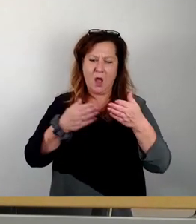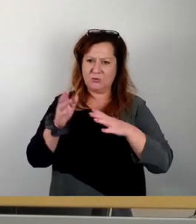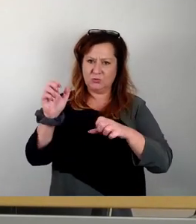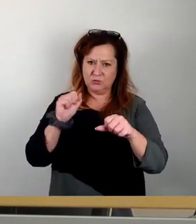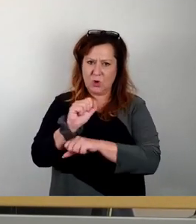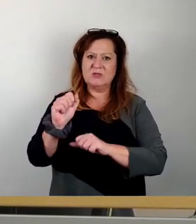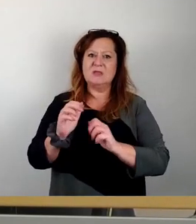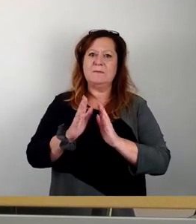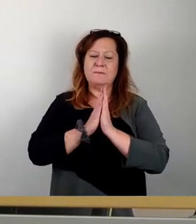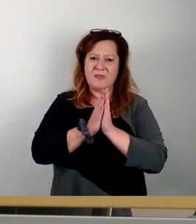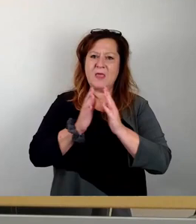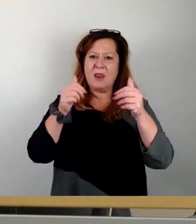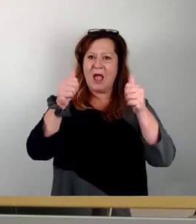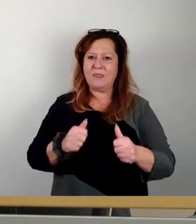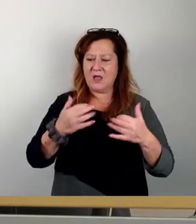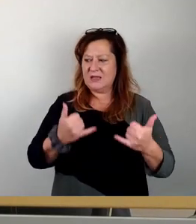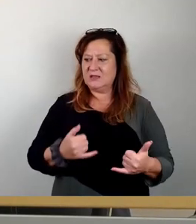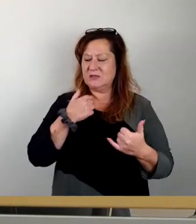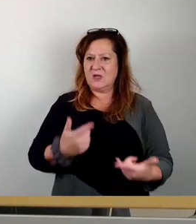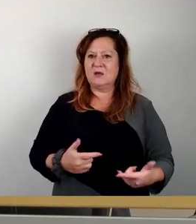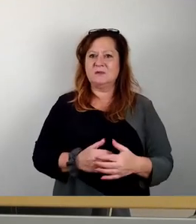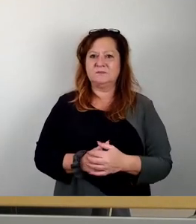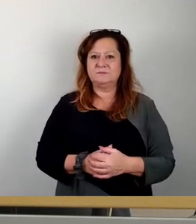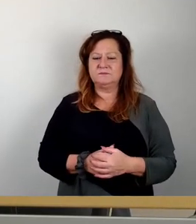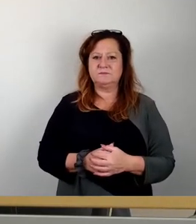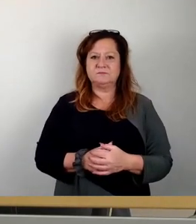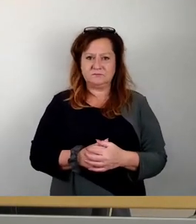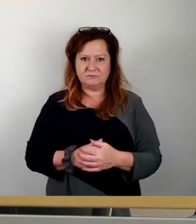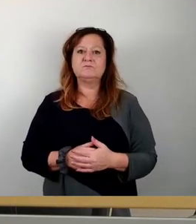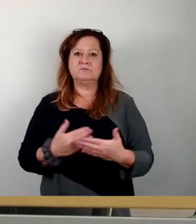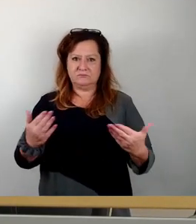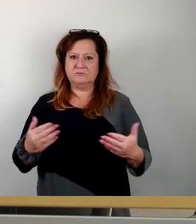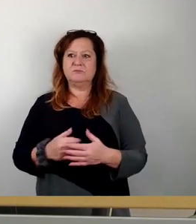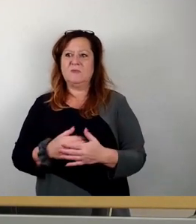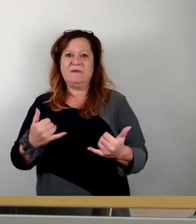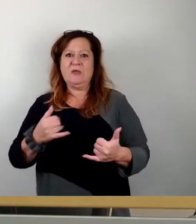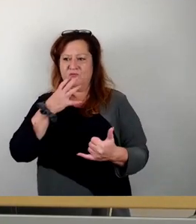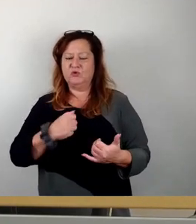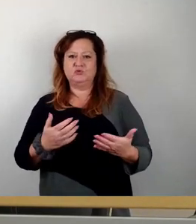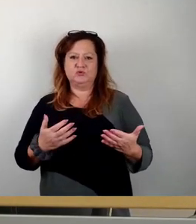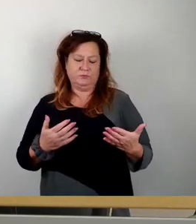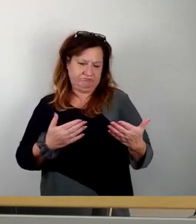den Antrag einzubringen. Danach steigen wir in die Fraktionsrunde ein und es wurden die, wenn gewünscht, Dissidenten anfangen.